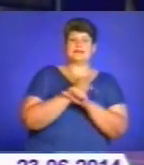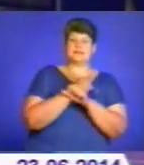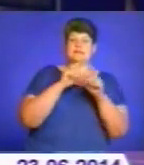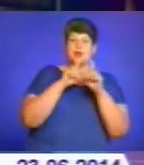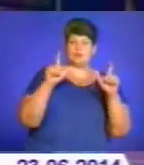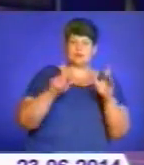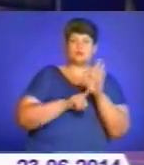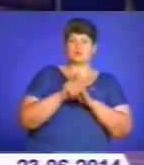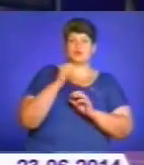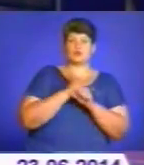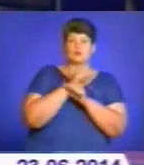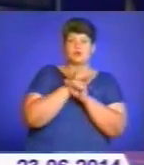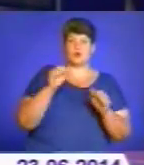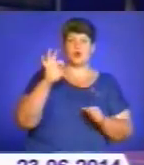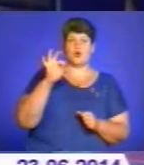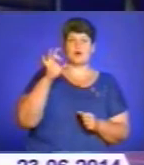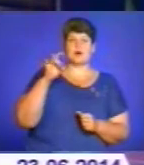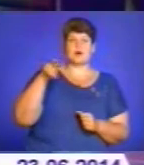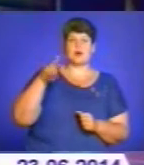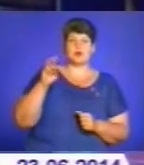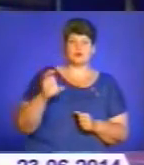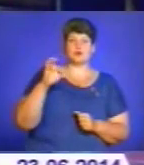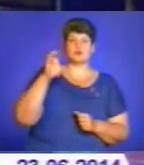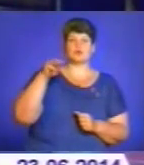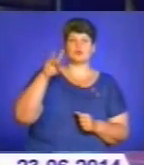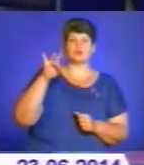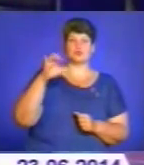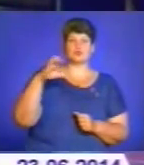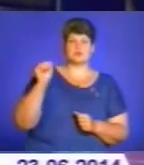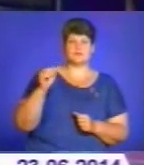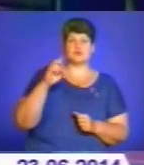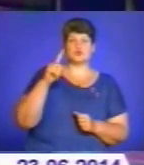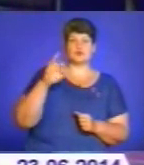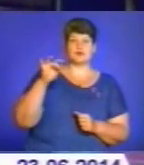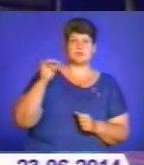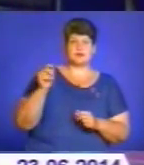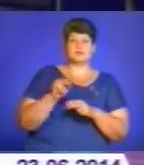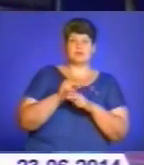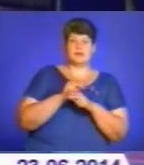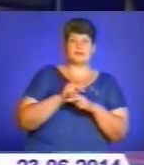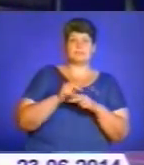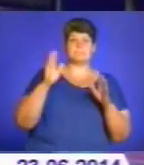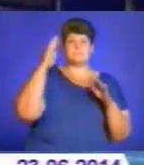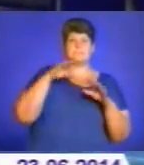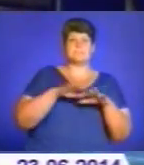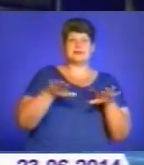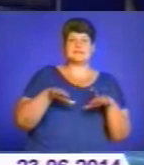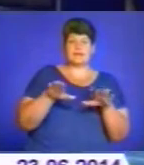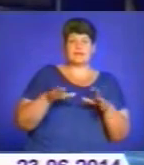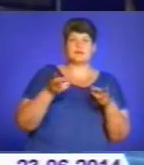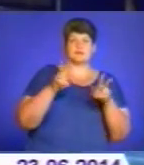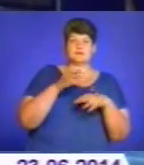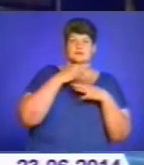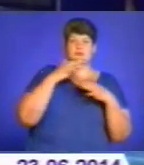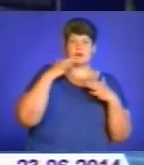можуть. Це Орлятко та Зорепад Струсів, що до останнього там відремонтували басейн, але залишилося ще немало речей, які